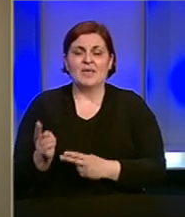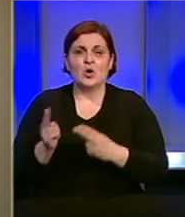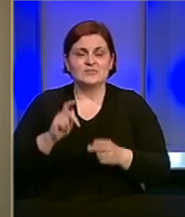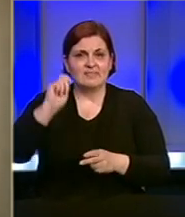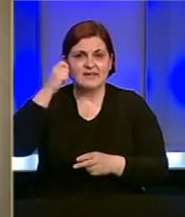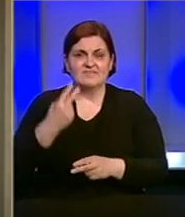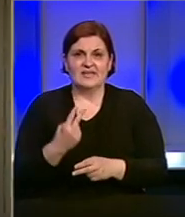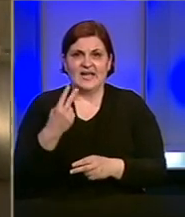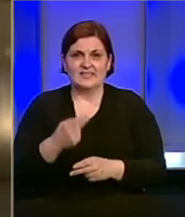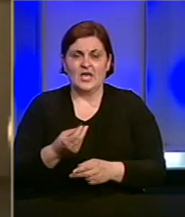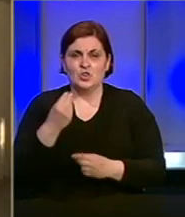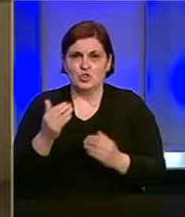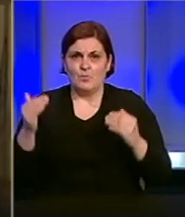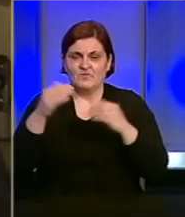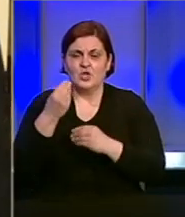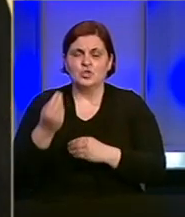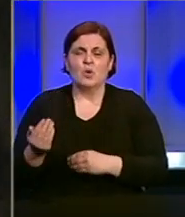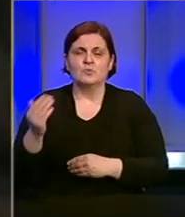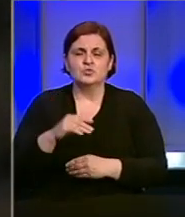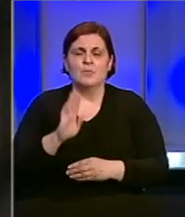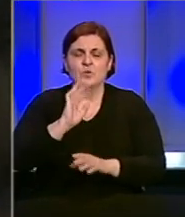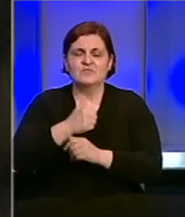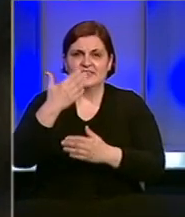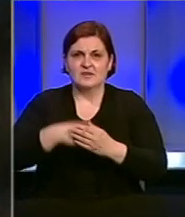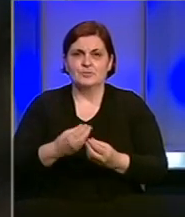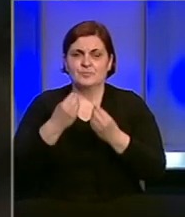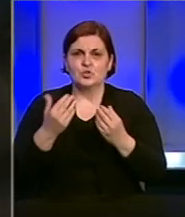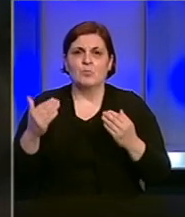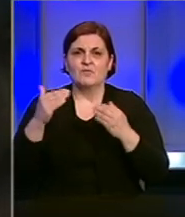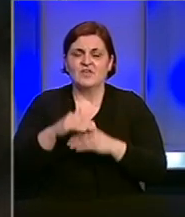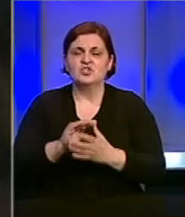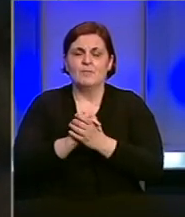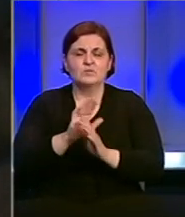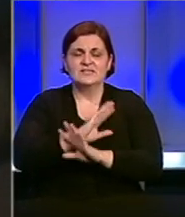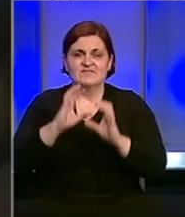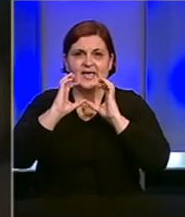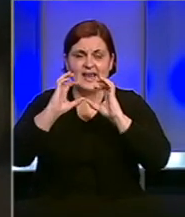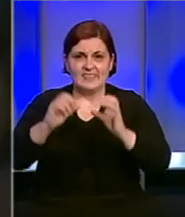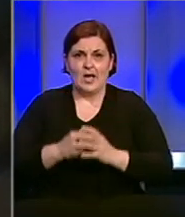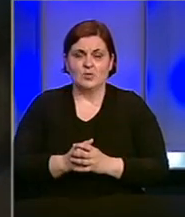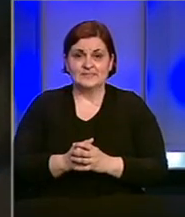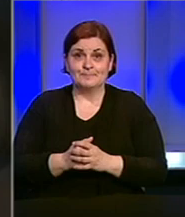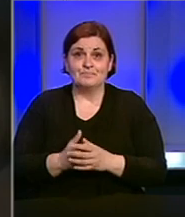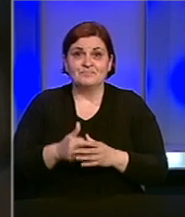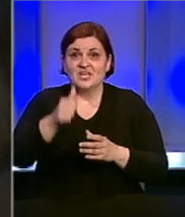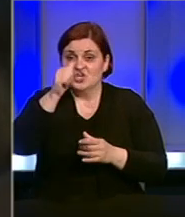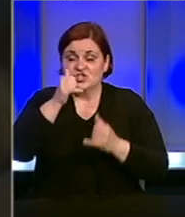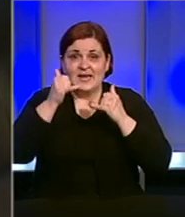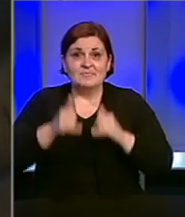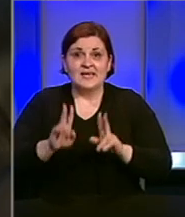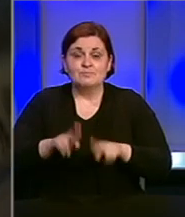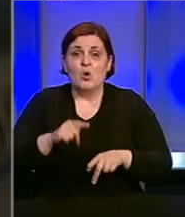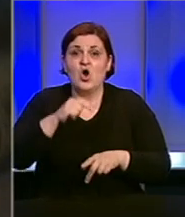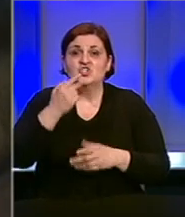Dnevnika 2. Dobrovečeo, dobrodošli u program BHT1. Dobroveče, pozdrav za sve gledalce. Evo, što nam danas možete